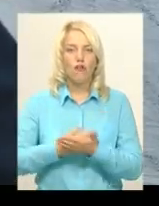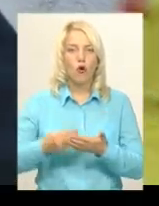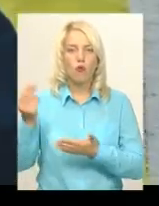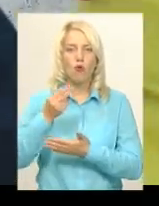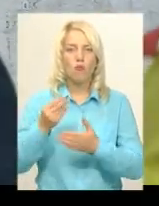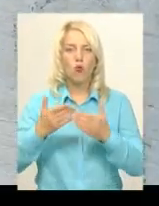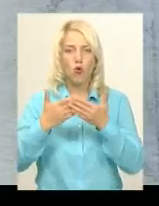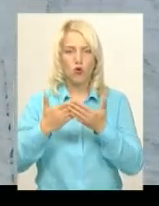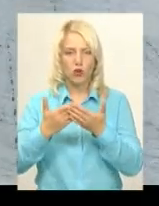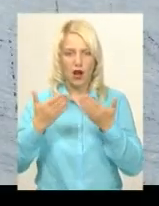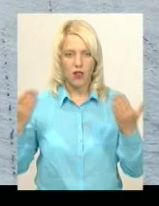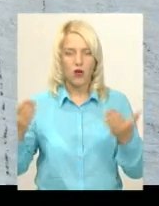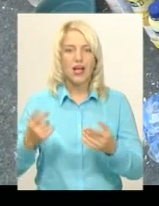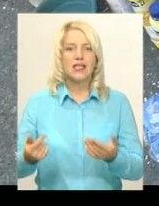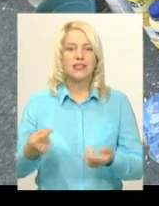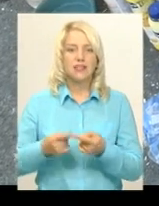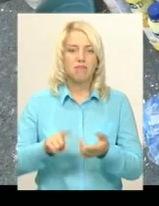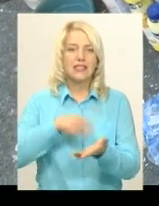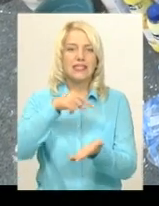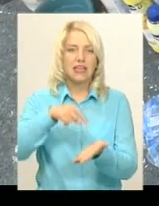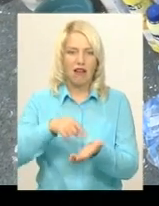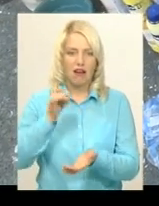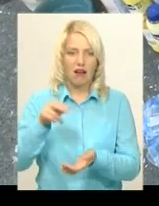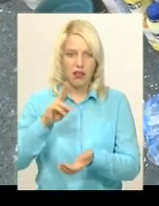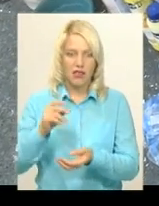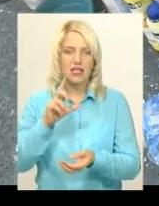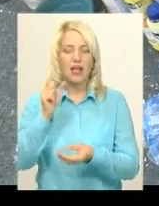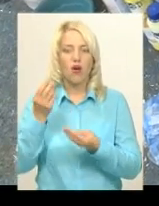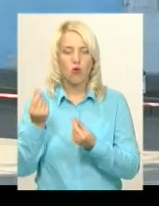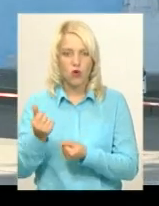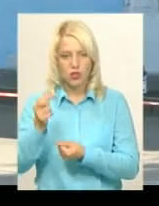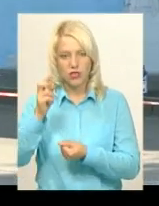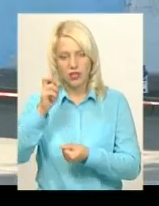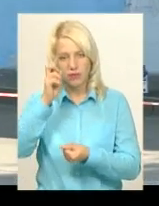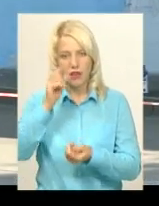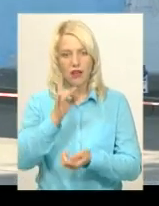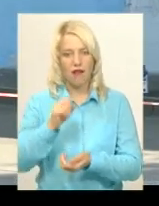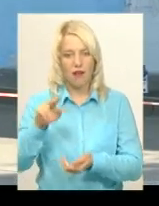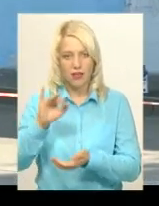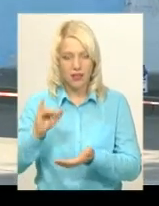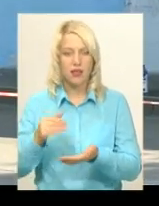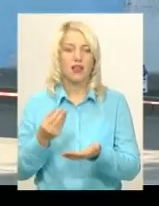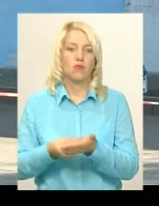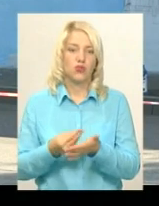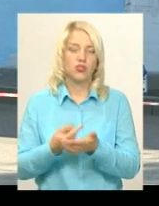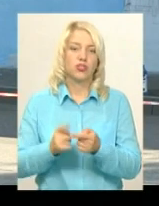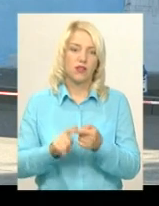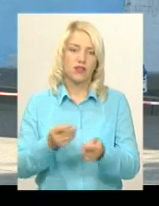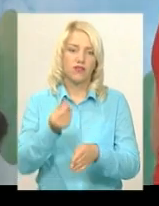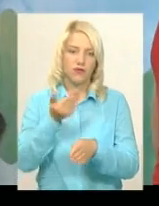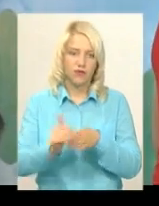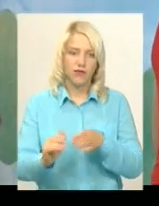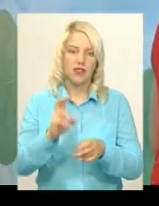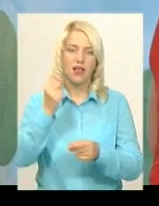до Дня міста, виступила міська рада. За кошти з міського бюджету придбали акрилові фарби і пензлі, а комунальники підготували стіну для подальшої